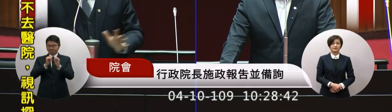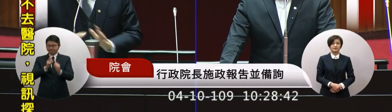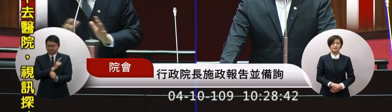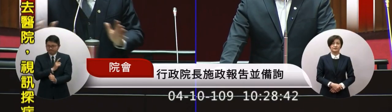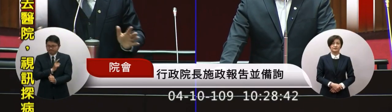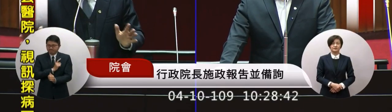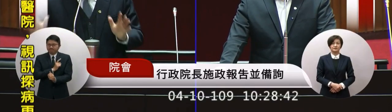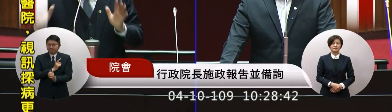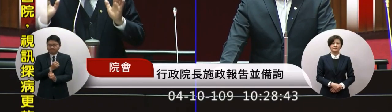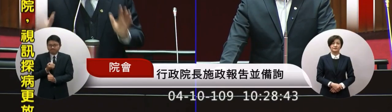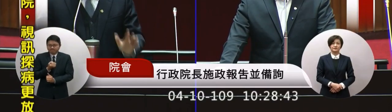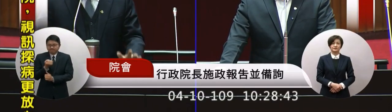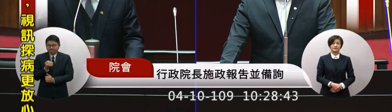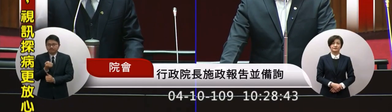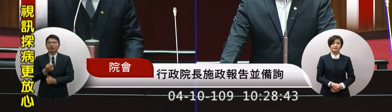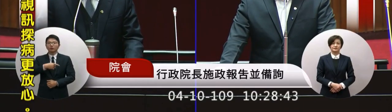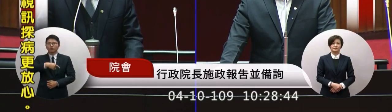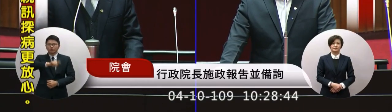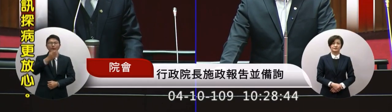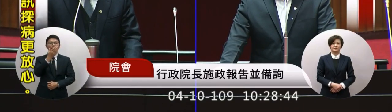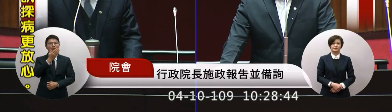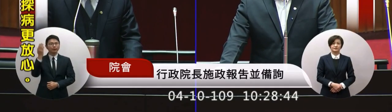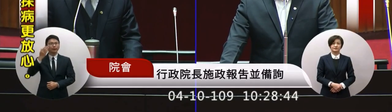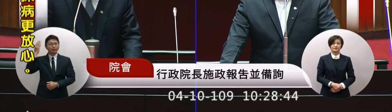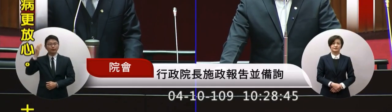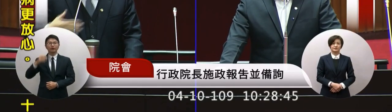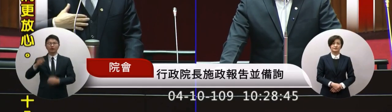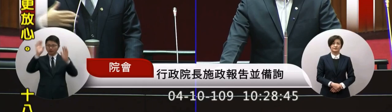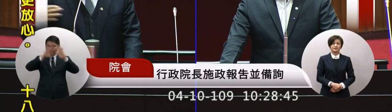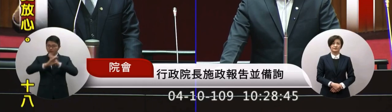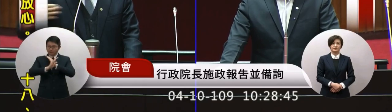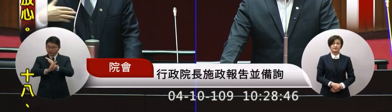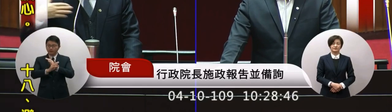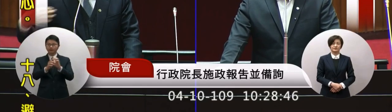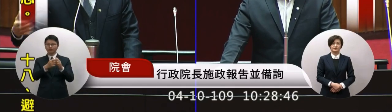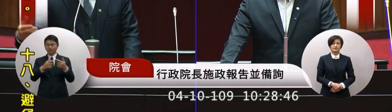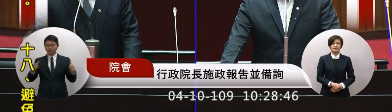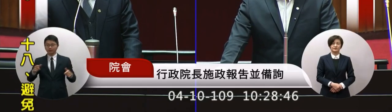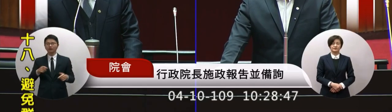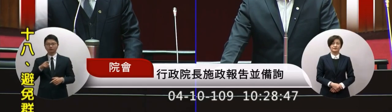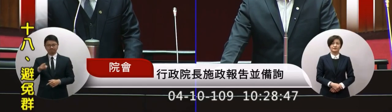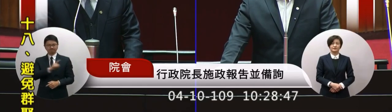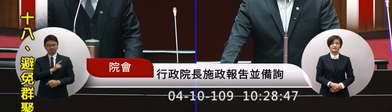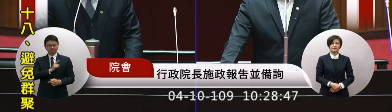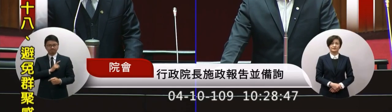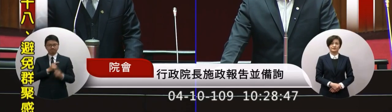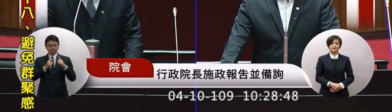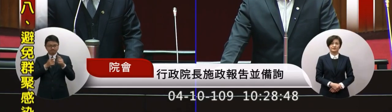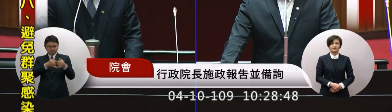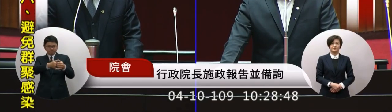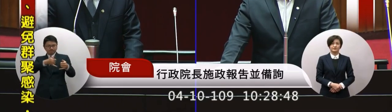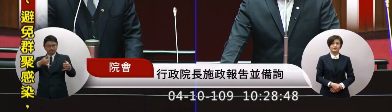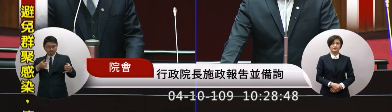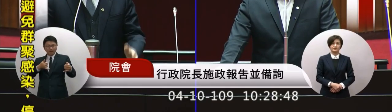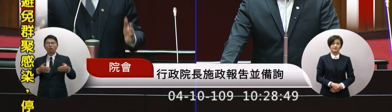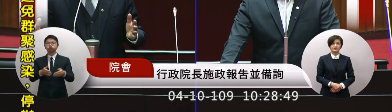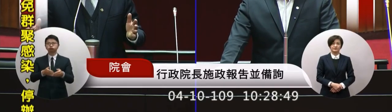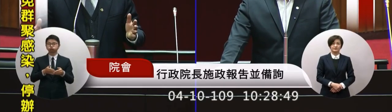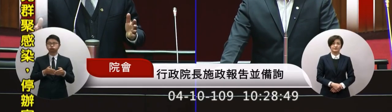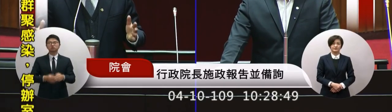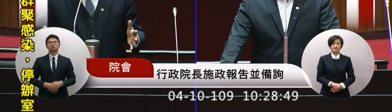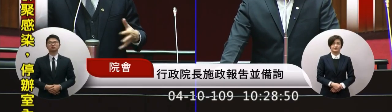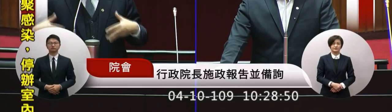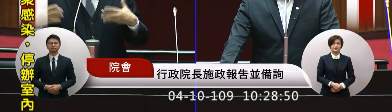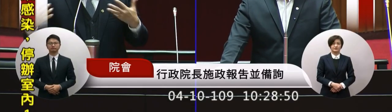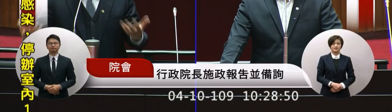到風景區景點或者夜市都還保持社交距離但是一